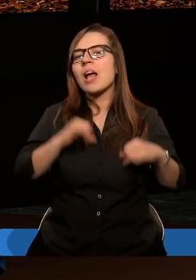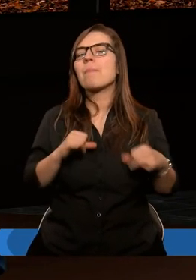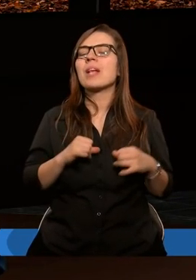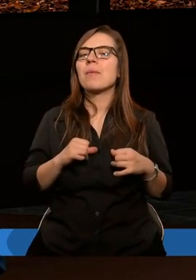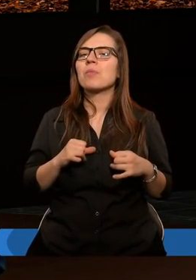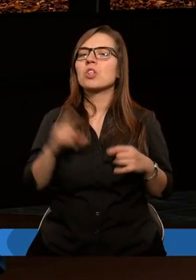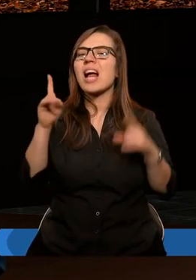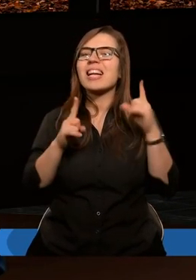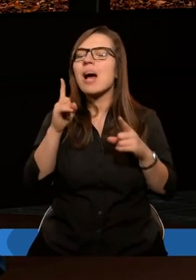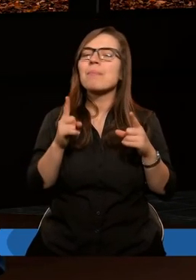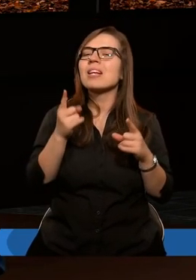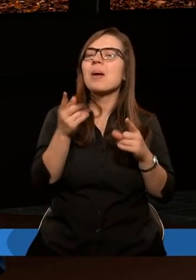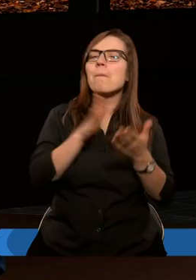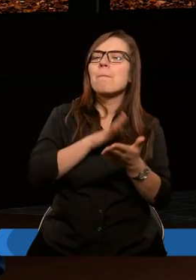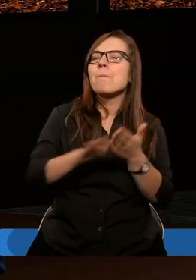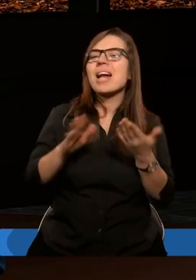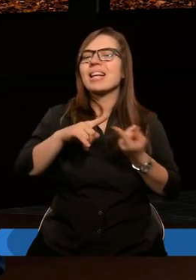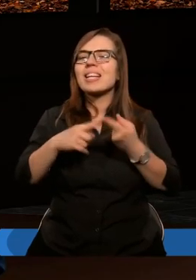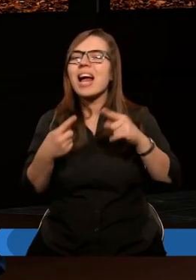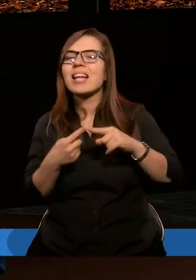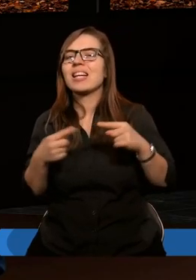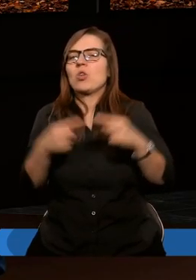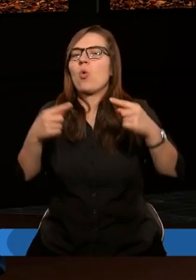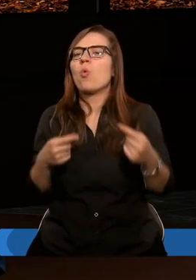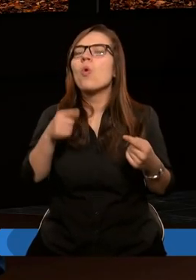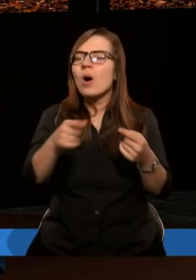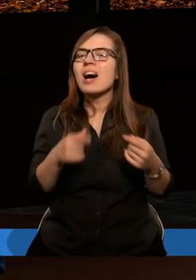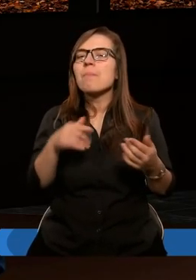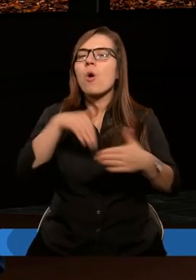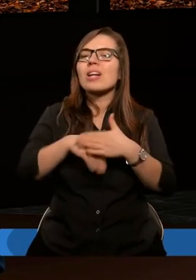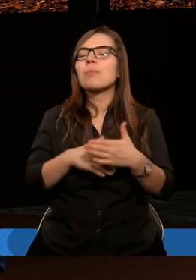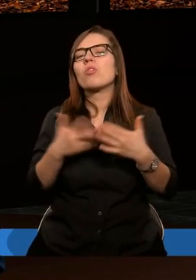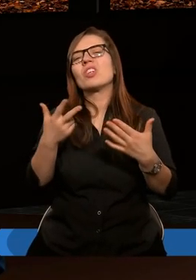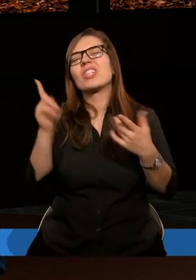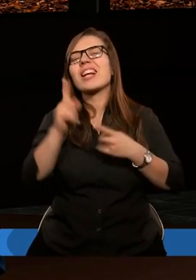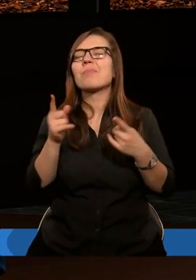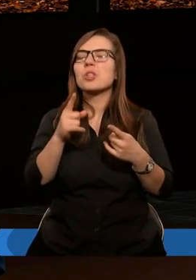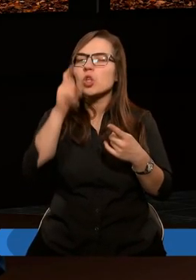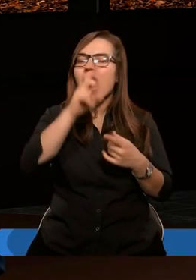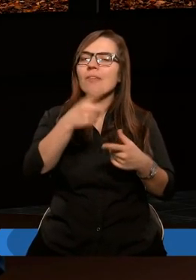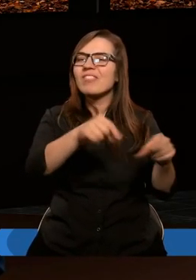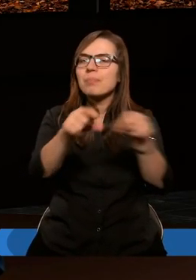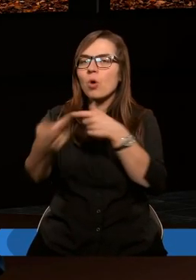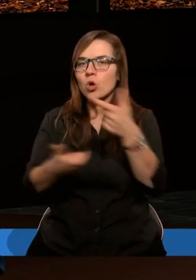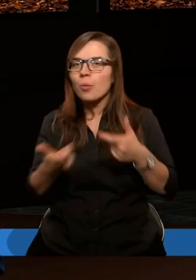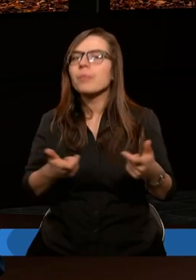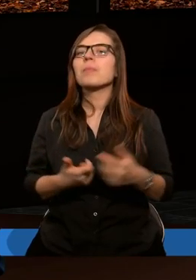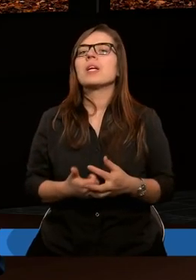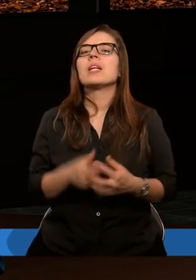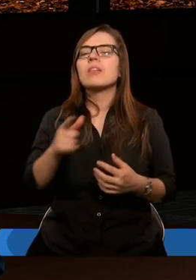postępowanie, które właśnie jest nadgorliwe. To jest jakaś taka forma właśnie